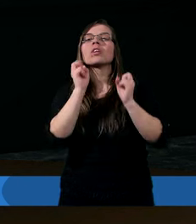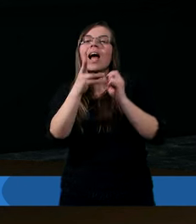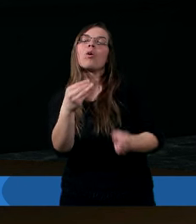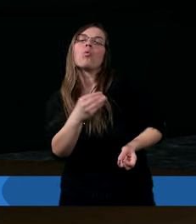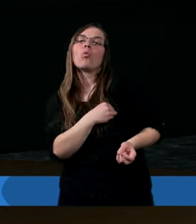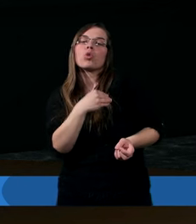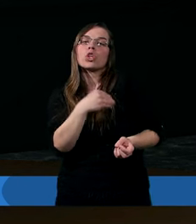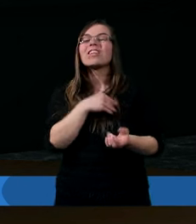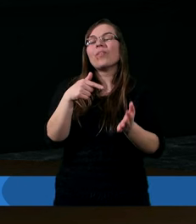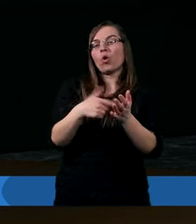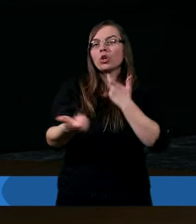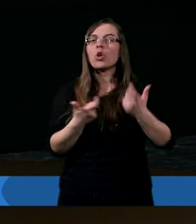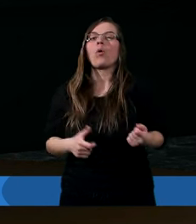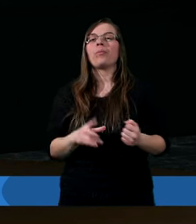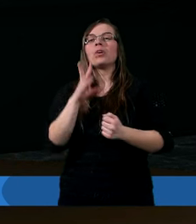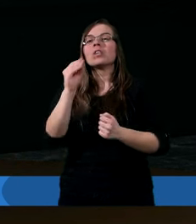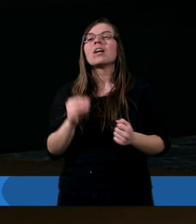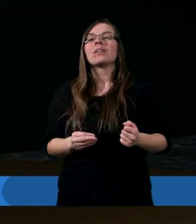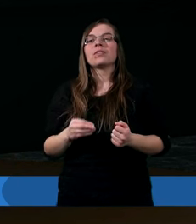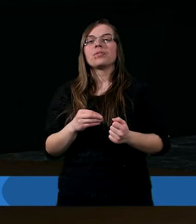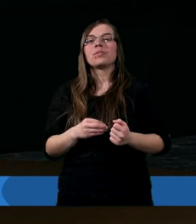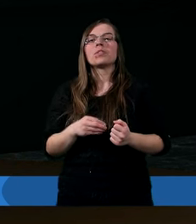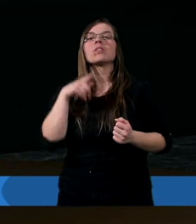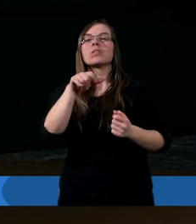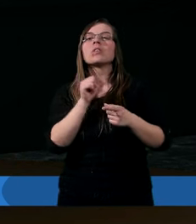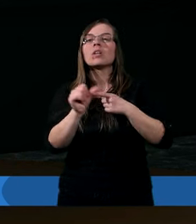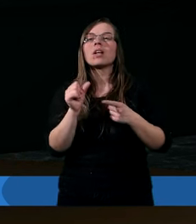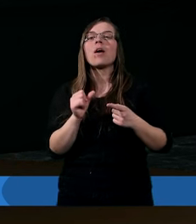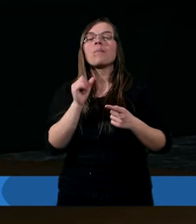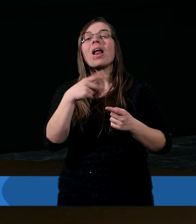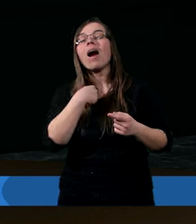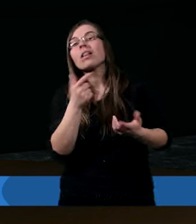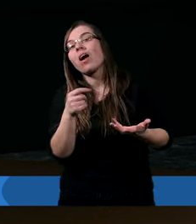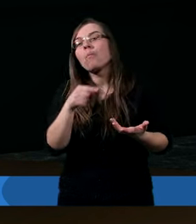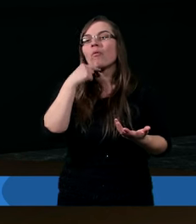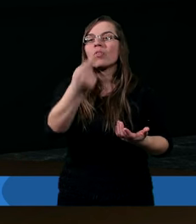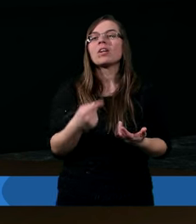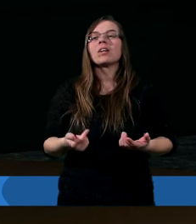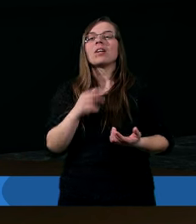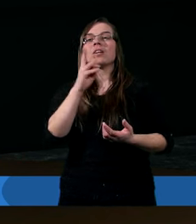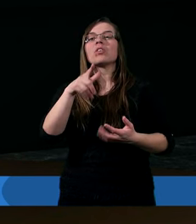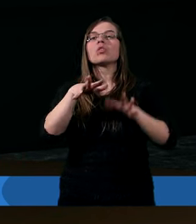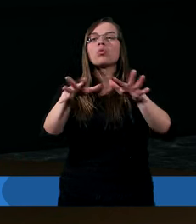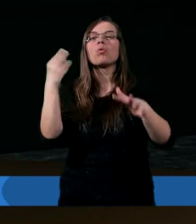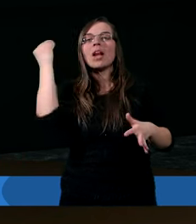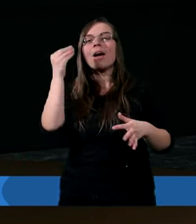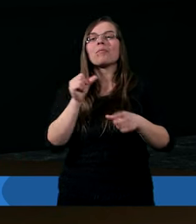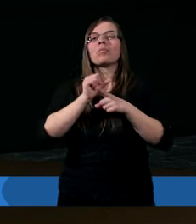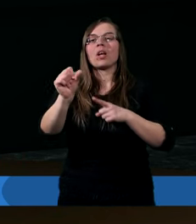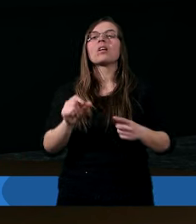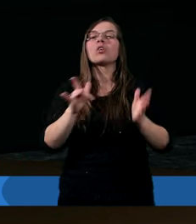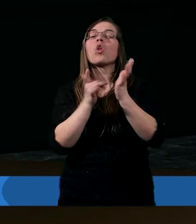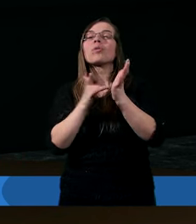uczciwością w wierze, bo proszę mnie wyobrazić, że ja to powiem, ale u wielu ludzi na ustach pojawia się